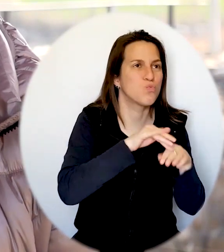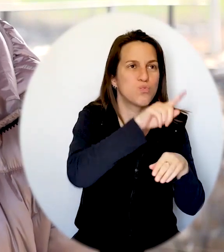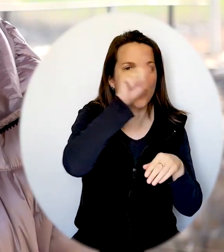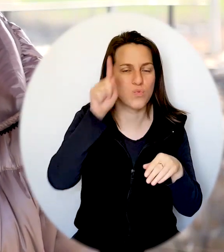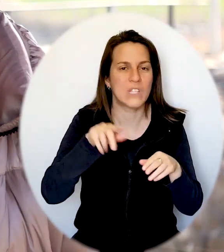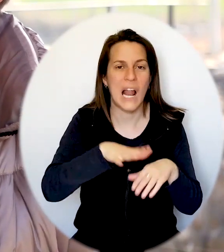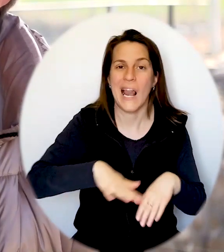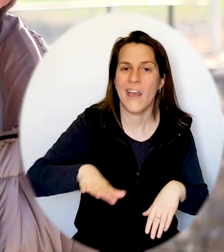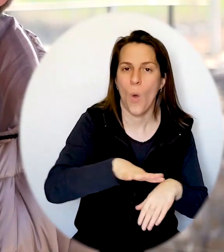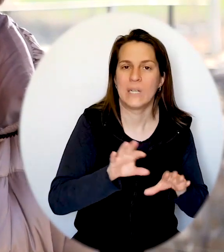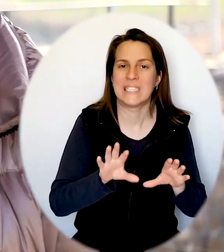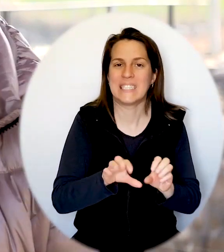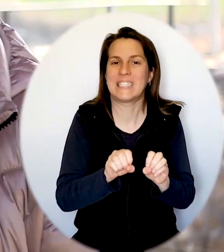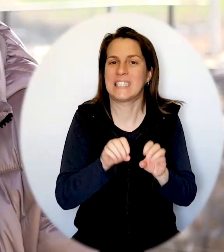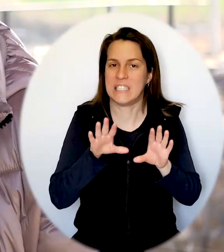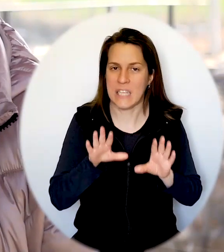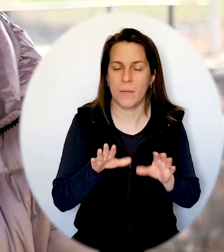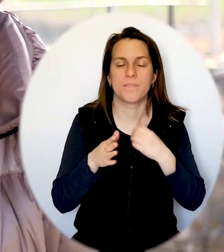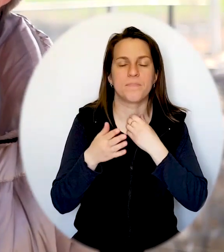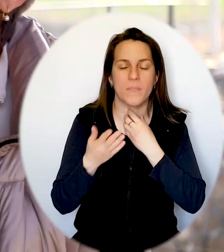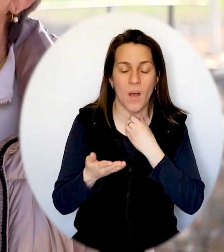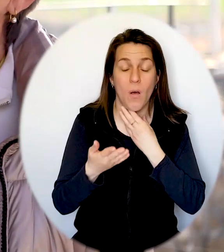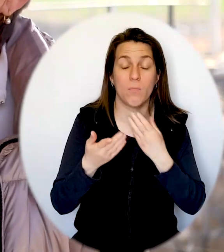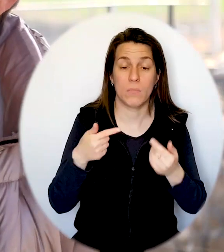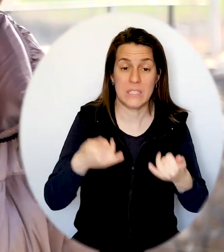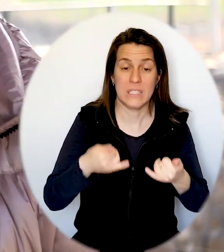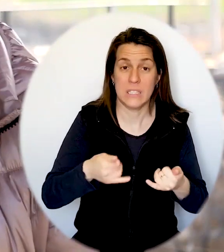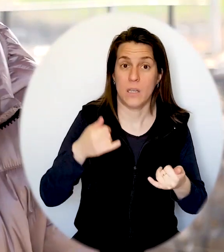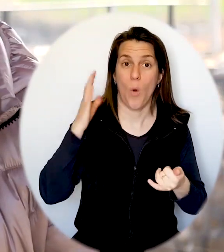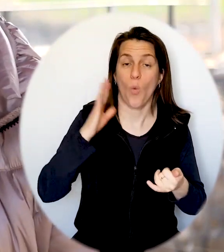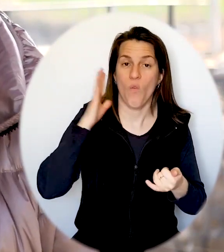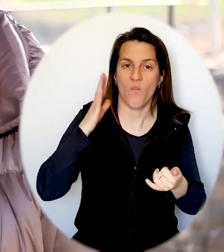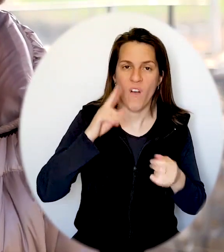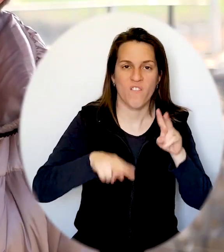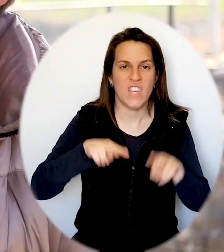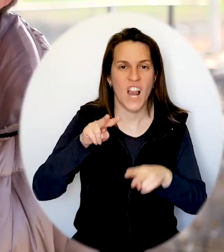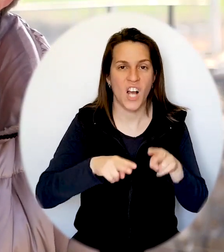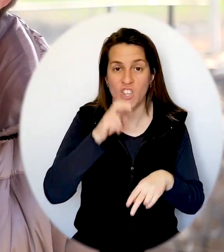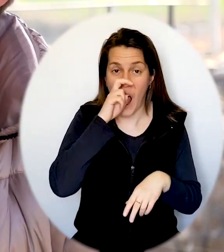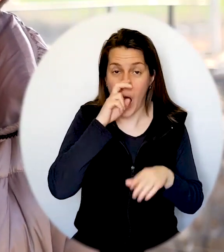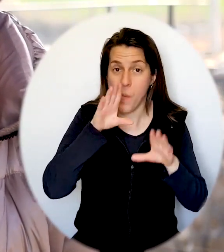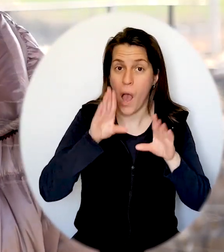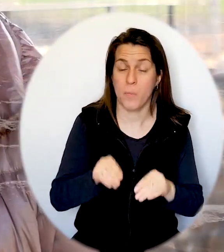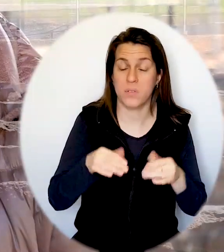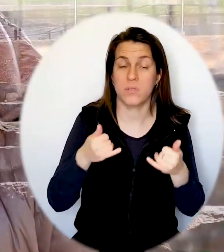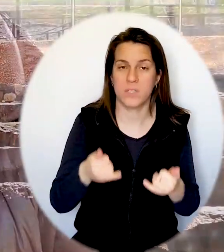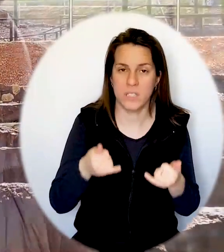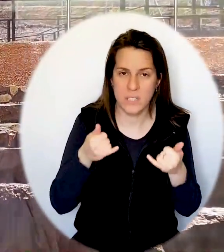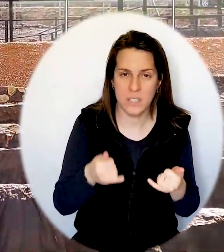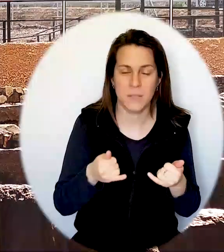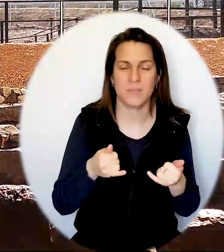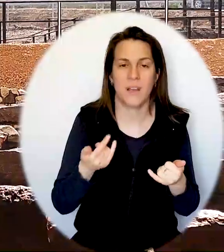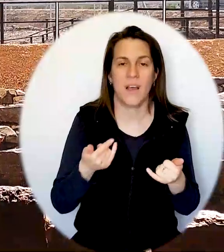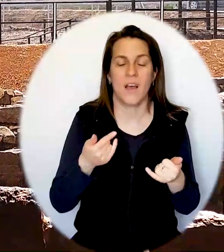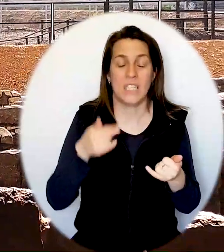'une génération à l'autre. Ici, y avait un village qui s'appelait Majdal, c'est un village peuplé par des Arabes.